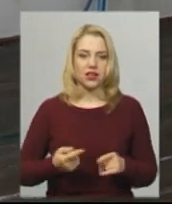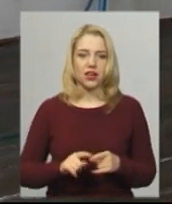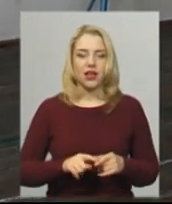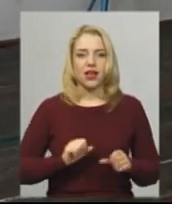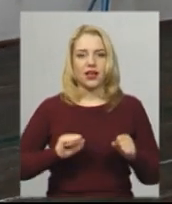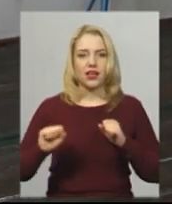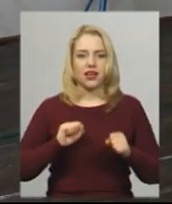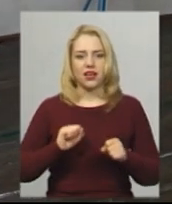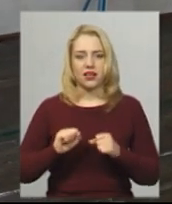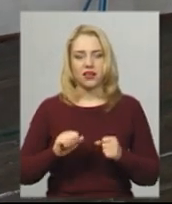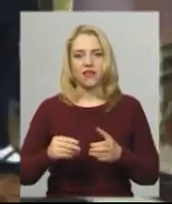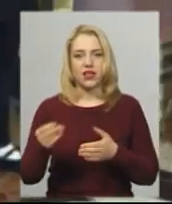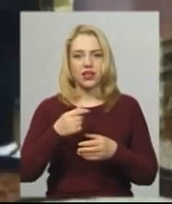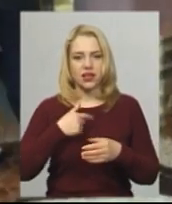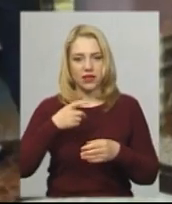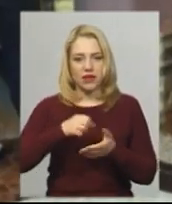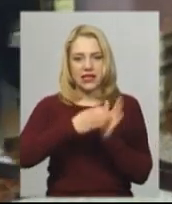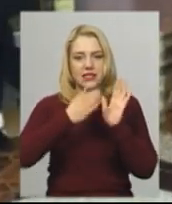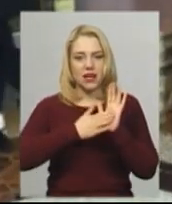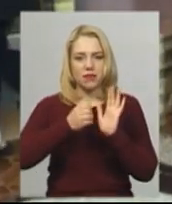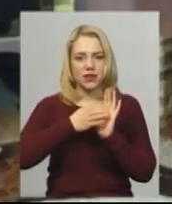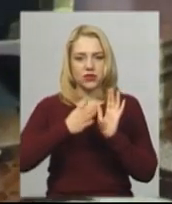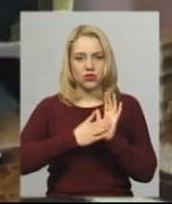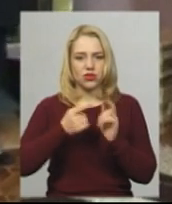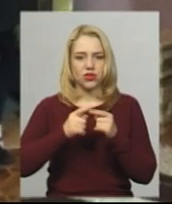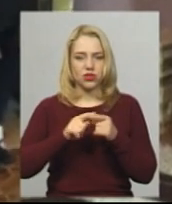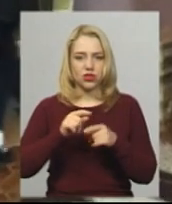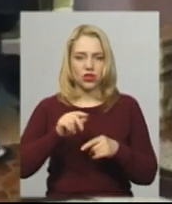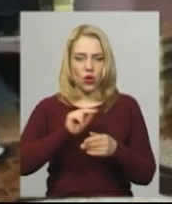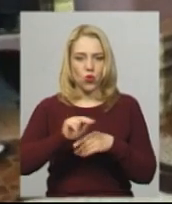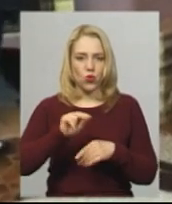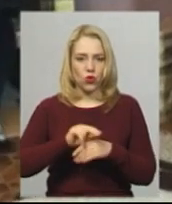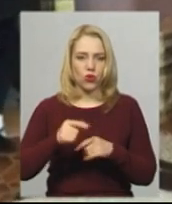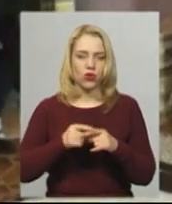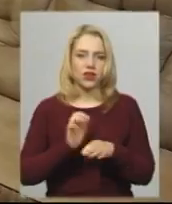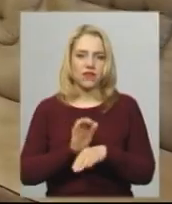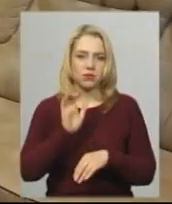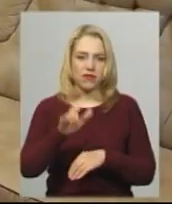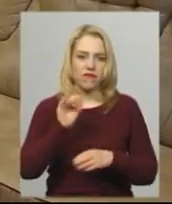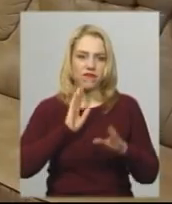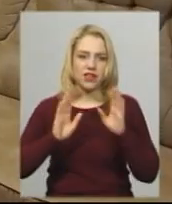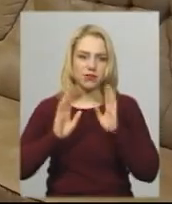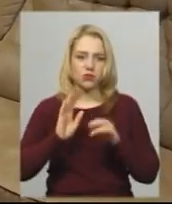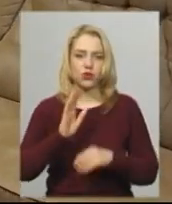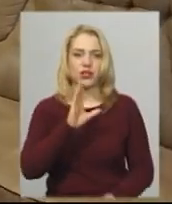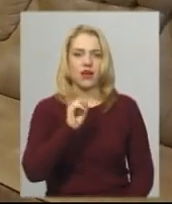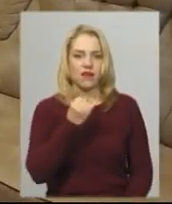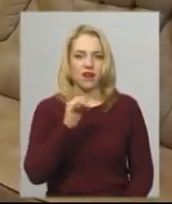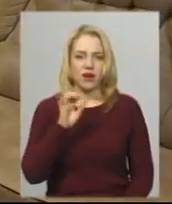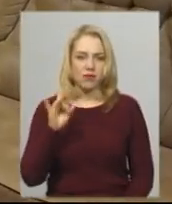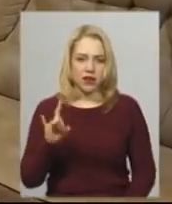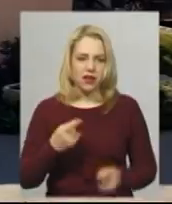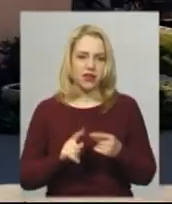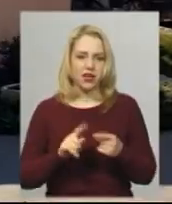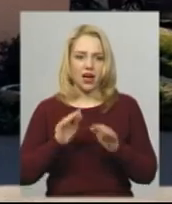хореографи записують відео-уроки. Ці завдання розсилаються у групи «Подолянчика» у Фейсбуці та Вайбері, а діти відтворюють елементи танцю